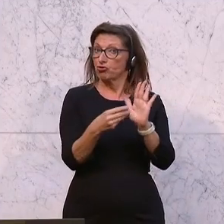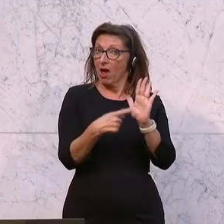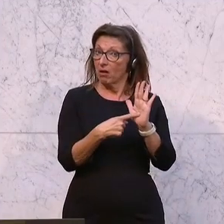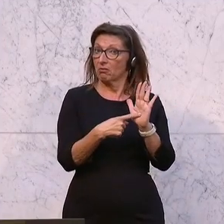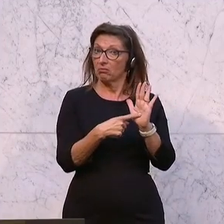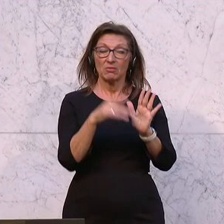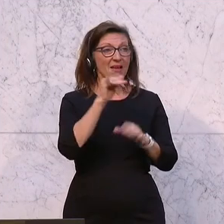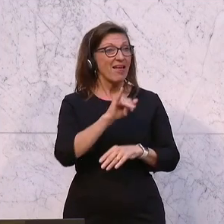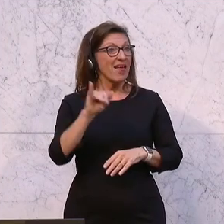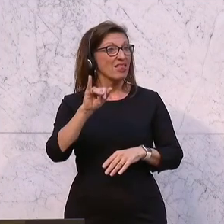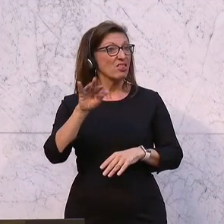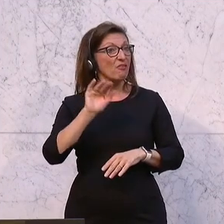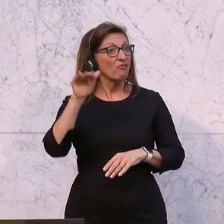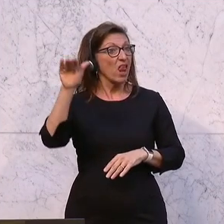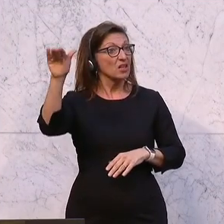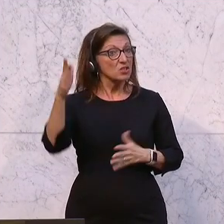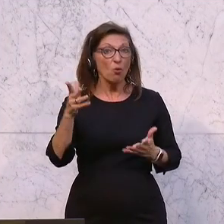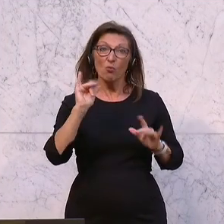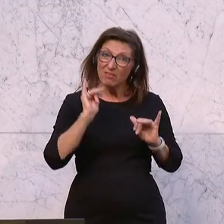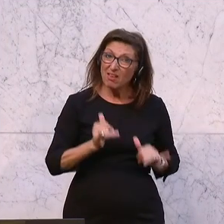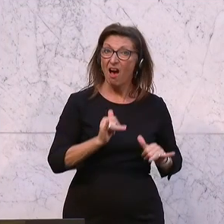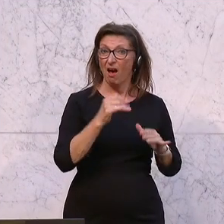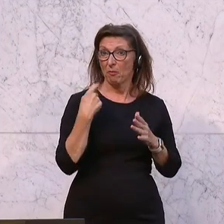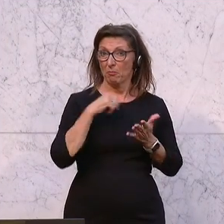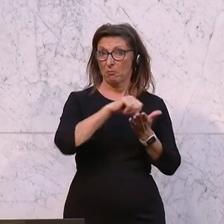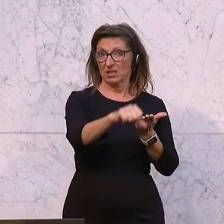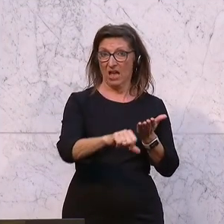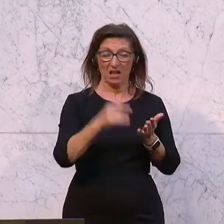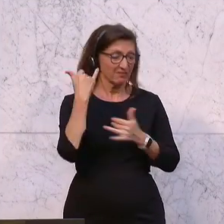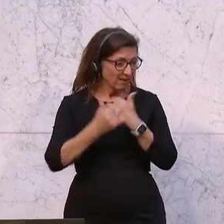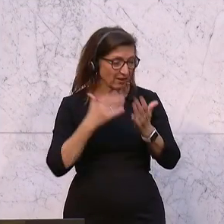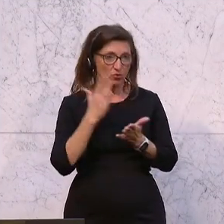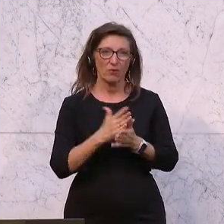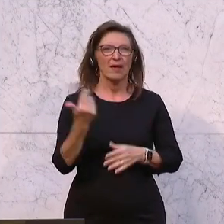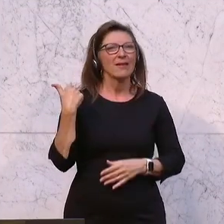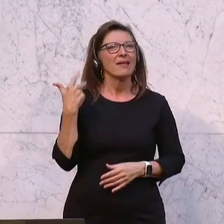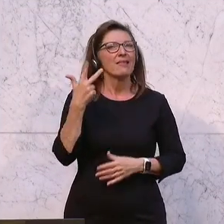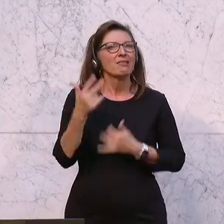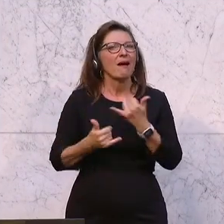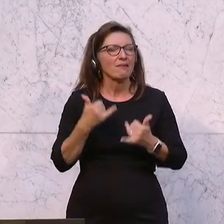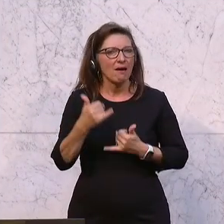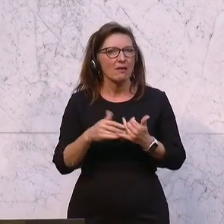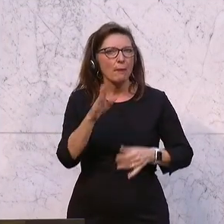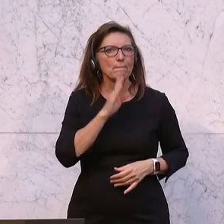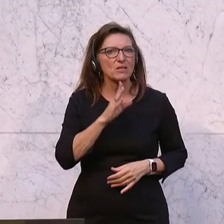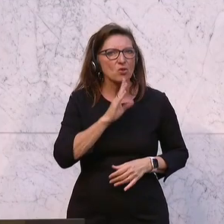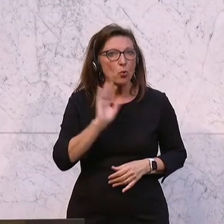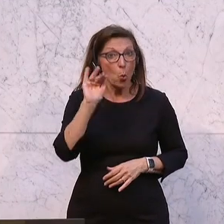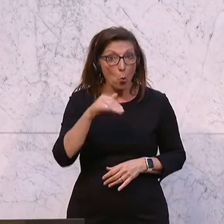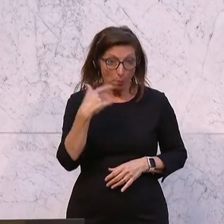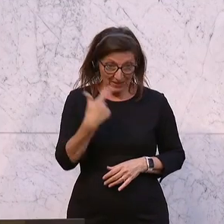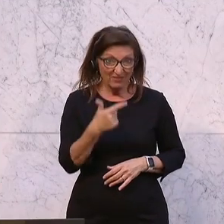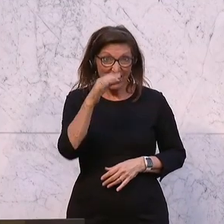Inflation wird abgegolten und das seit Jahren. Wir haben in den letzten drei Jahren die Pensionen um über